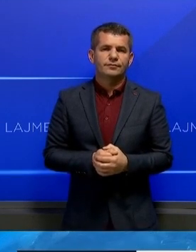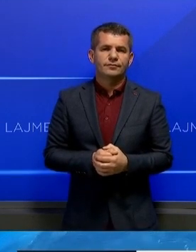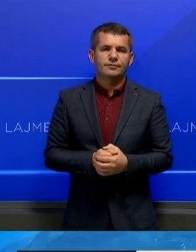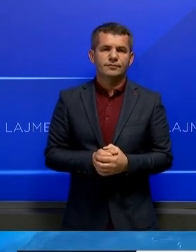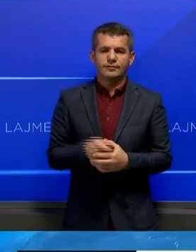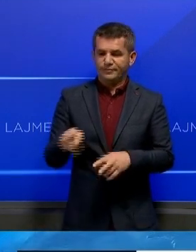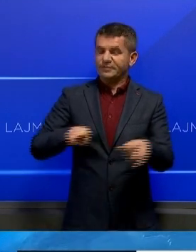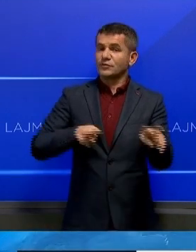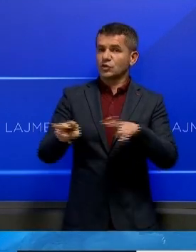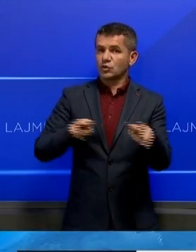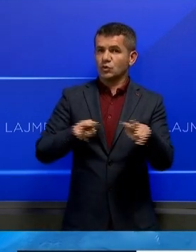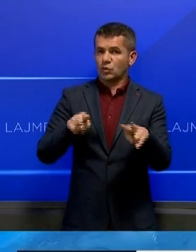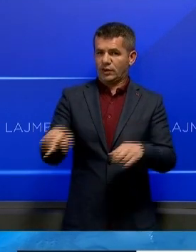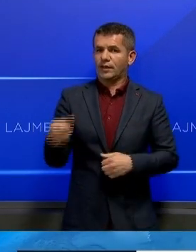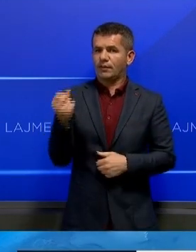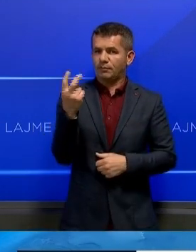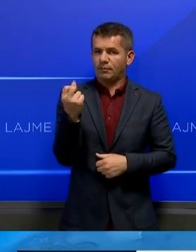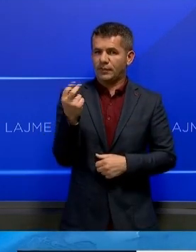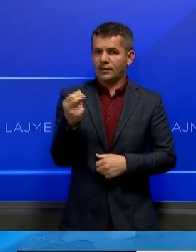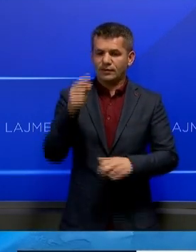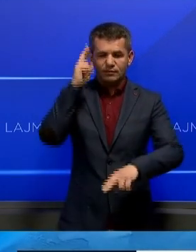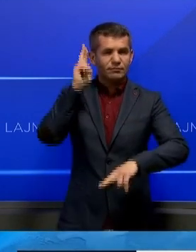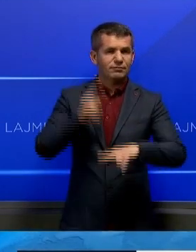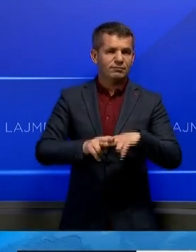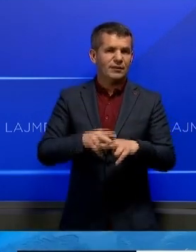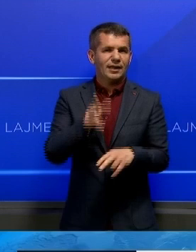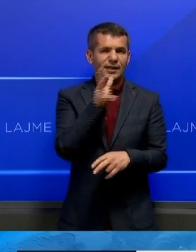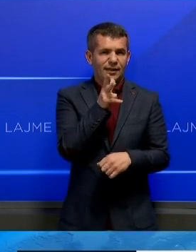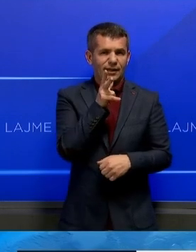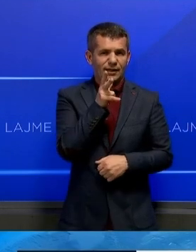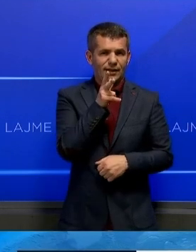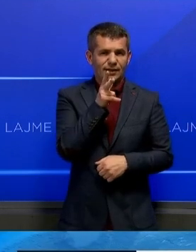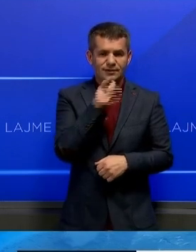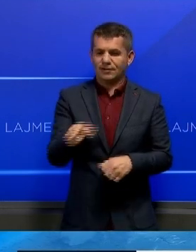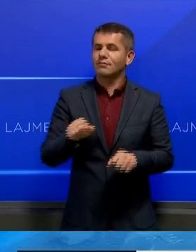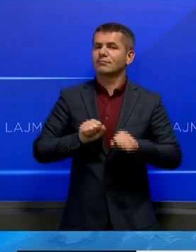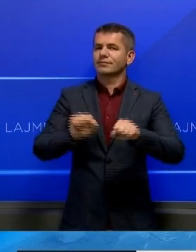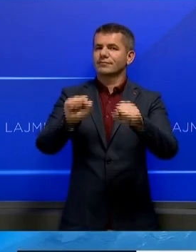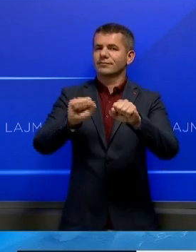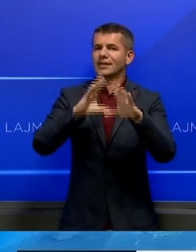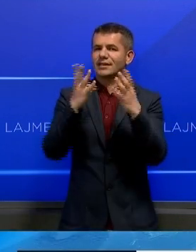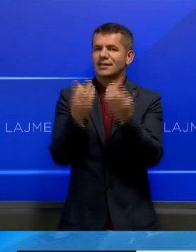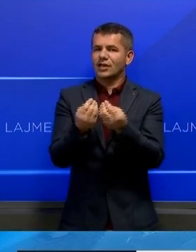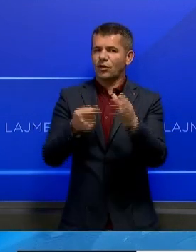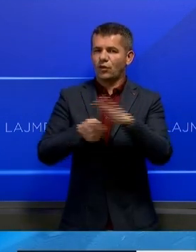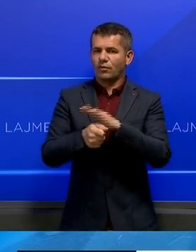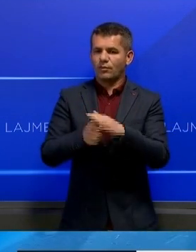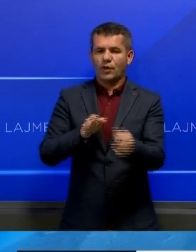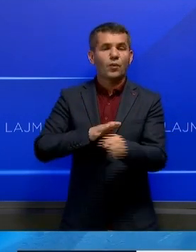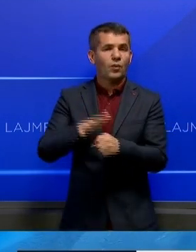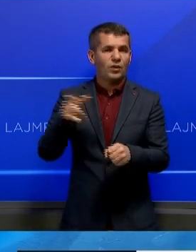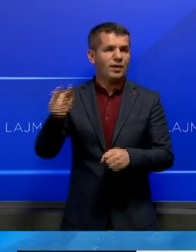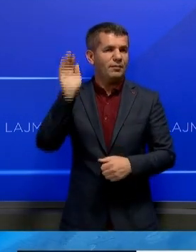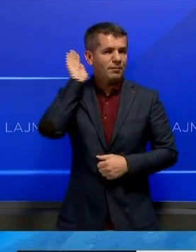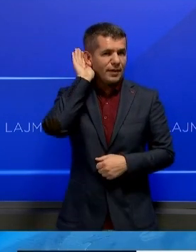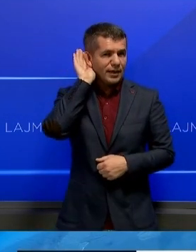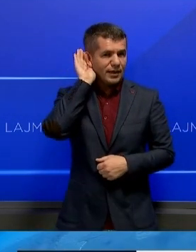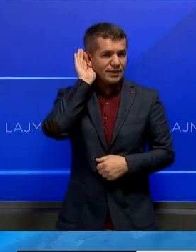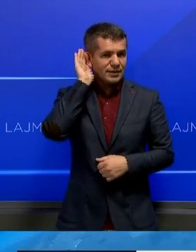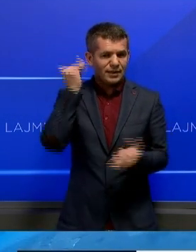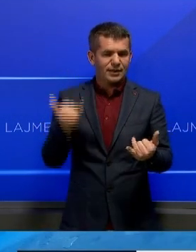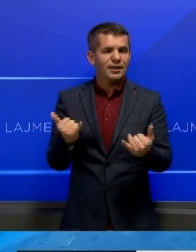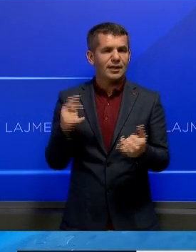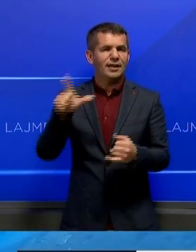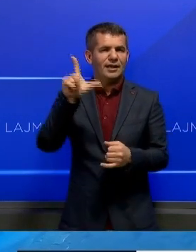Gjukata femelore në Prishtin ka aprovuar kërkesat për hedhjet të aktë akuzes për korupcion kundër Ministrit Aktual të Mjedisit